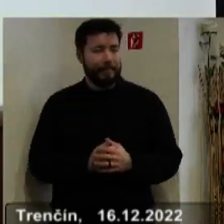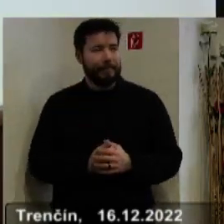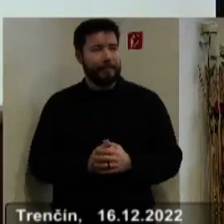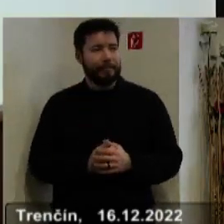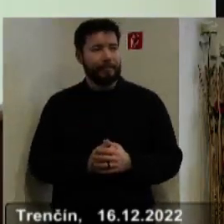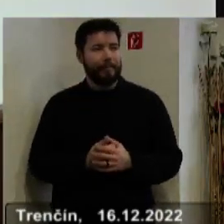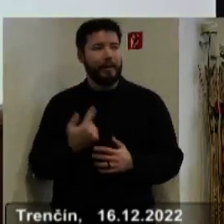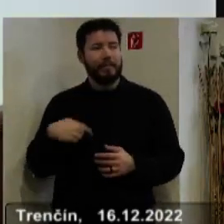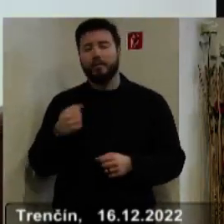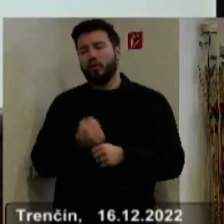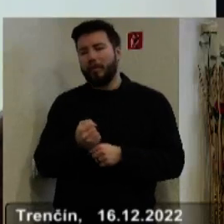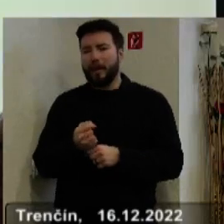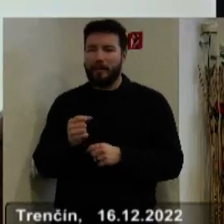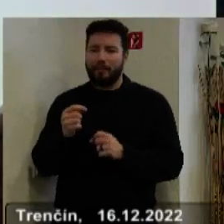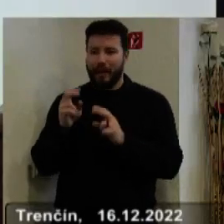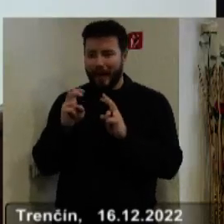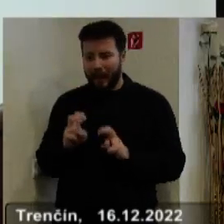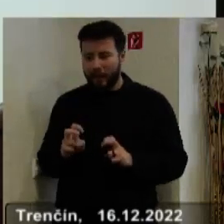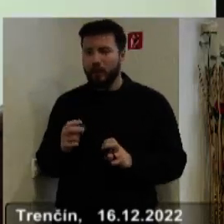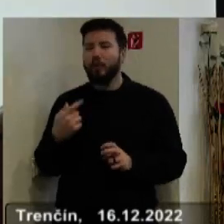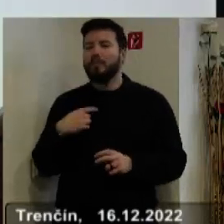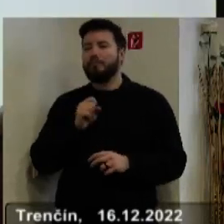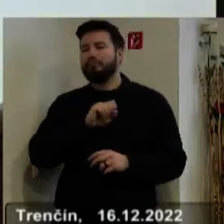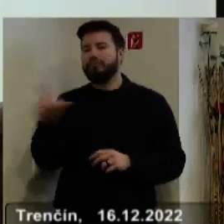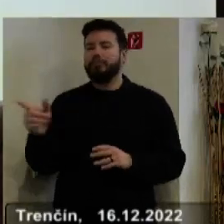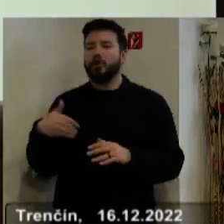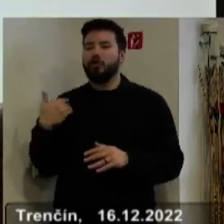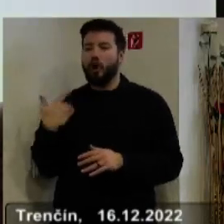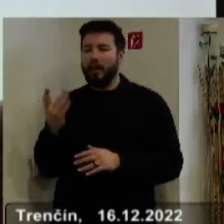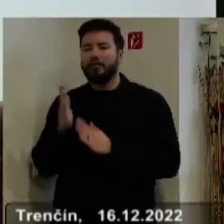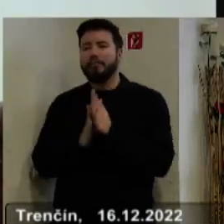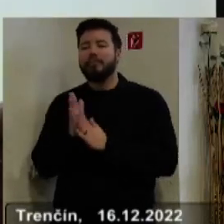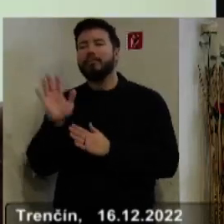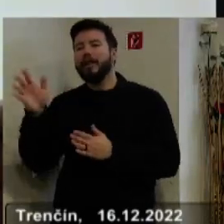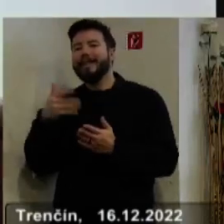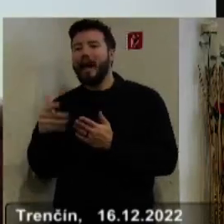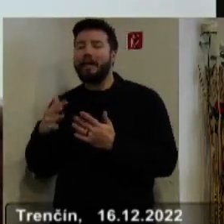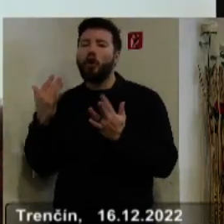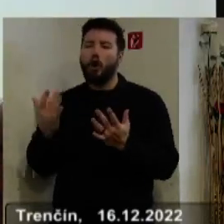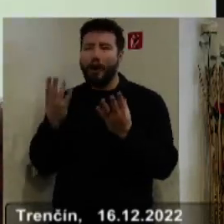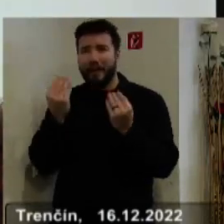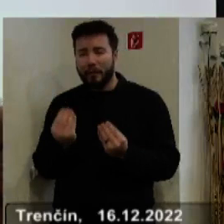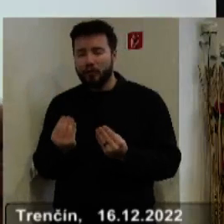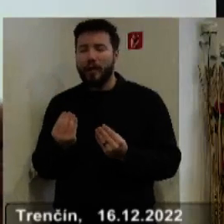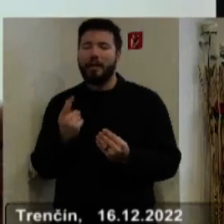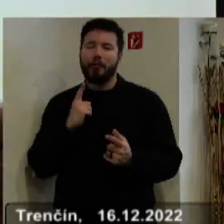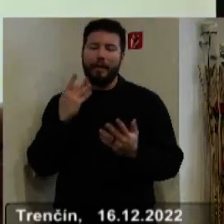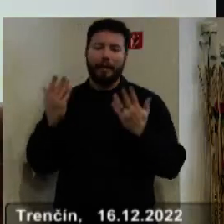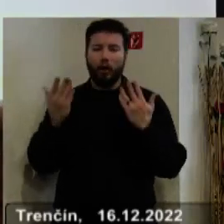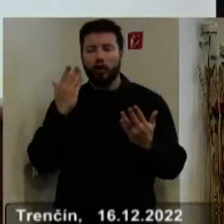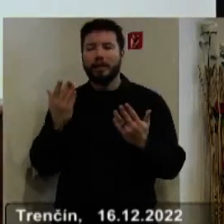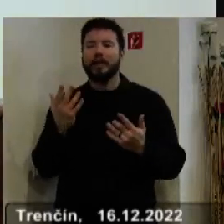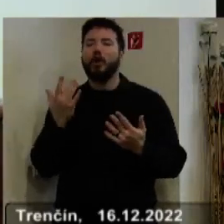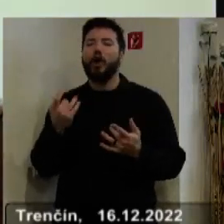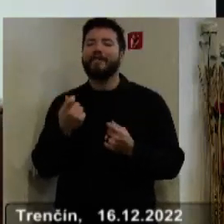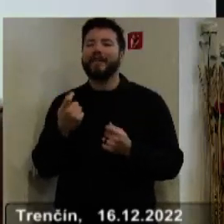Robili sme si teda nejakú analýzu, požiadali sme školy, aby teda vyčíslili svoje náklady, prehodnotili výšku